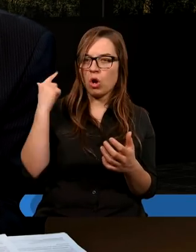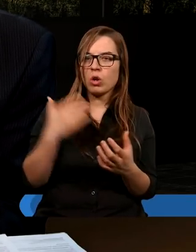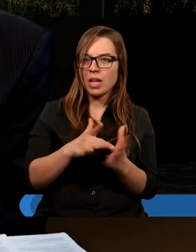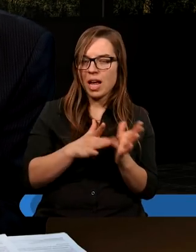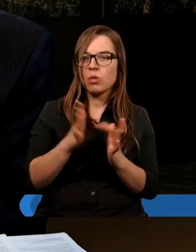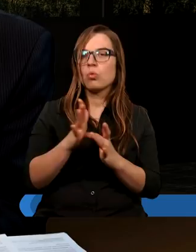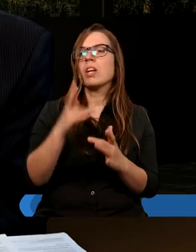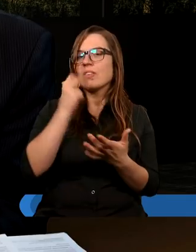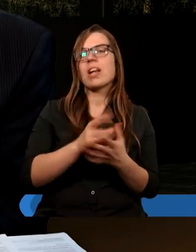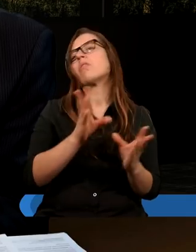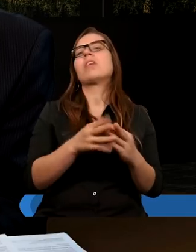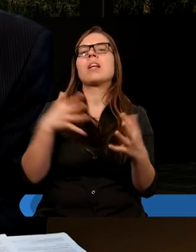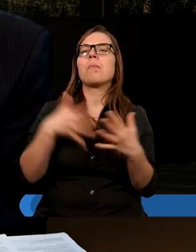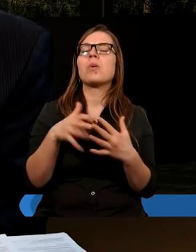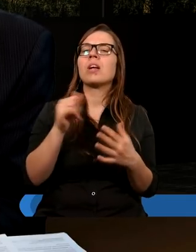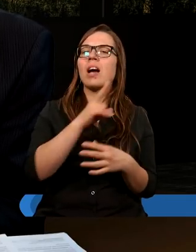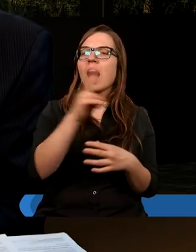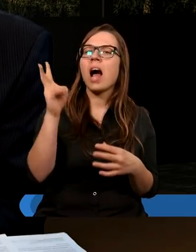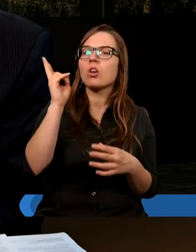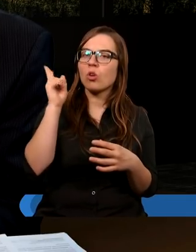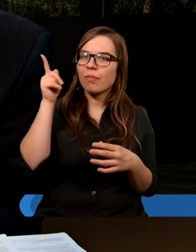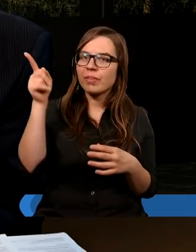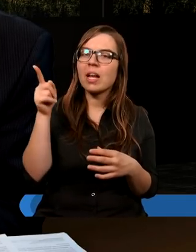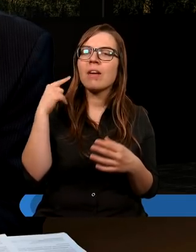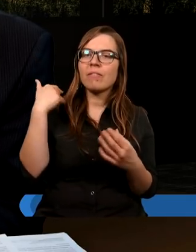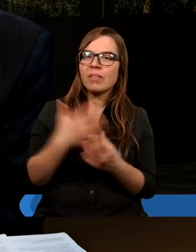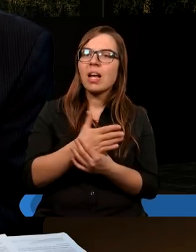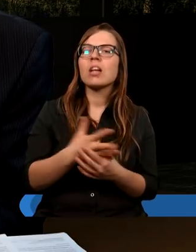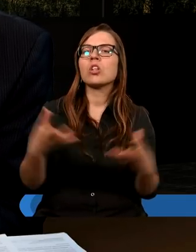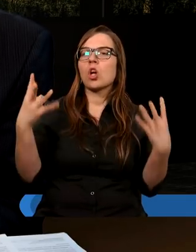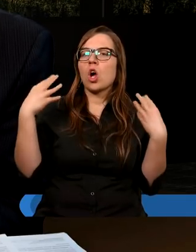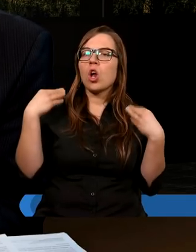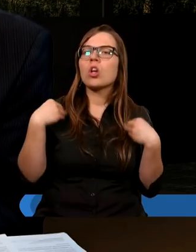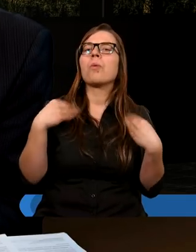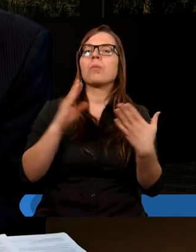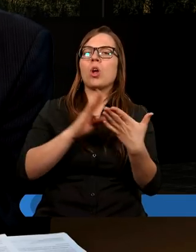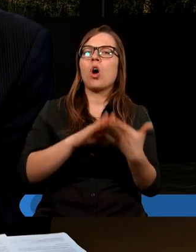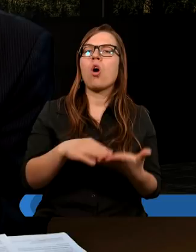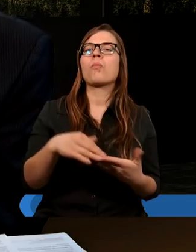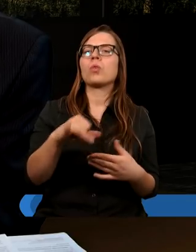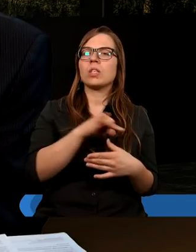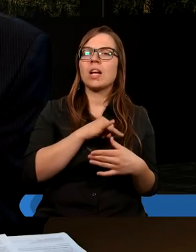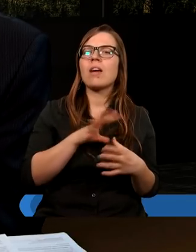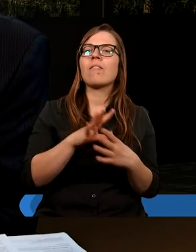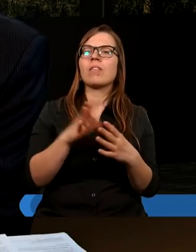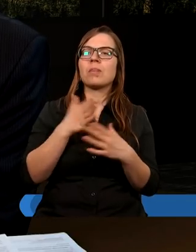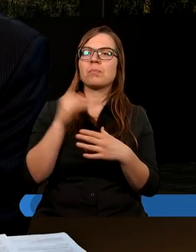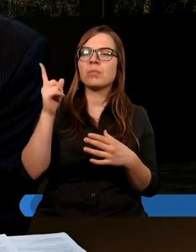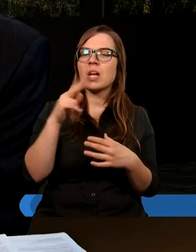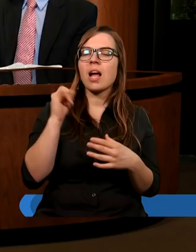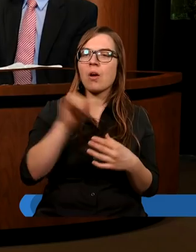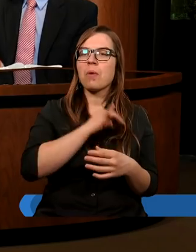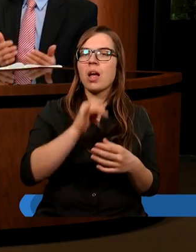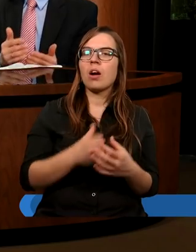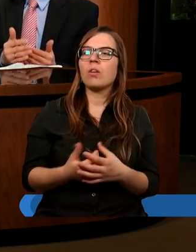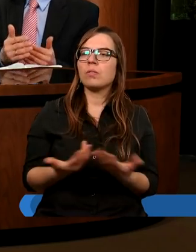Jezusie świadczą wszyscy prorocy, iż każdy, kto w Niego wierzy, dostąpi odpuszczenia grzechów przez imię Jego.